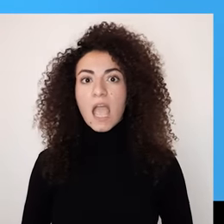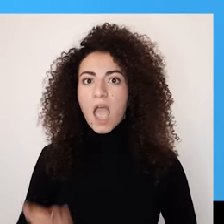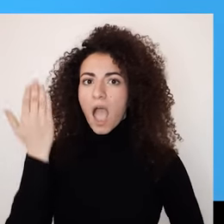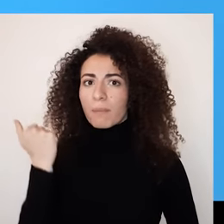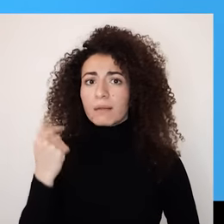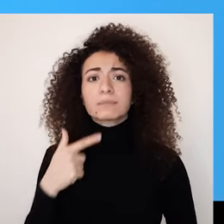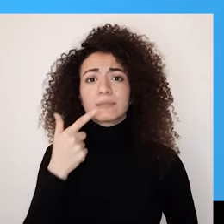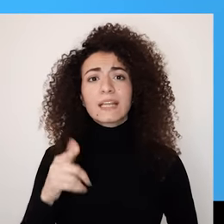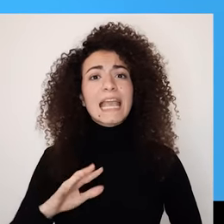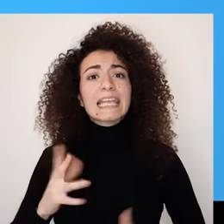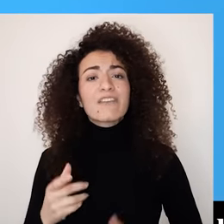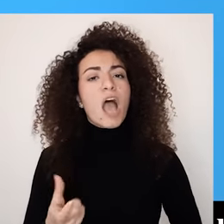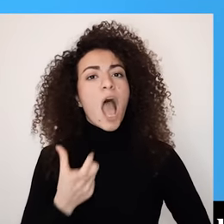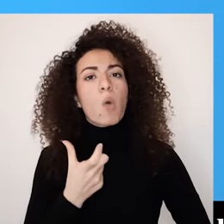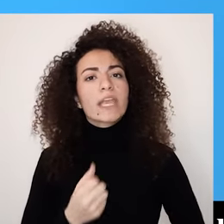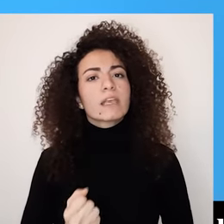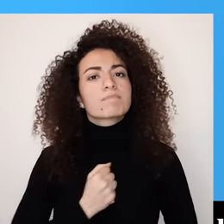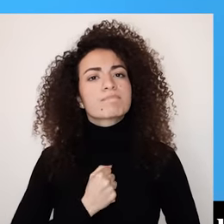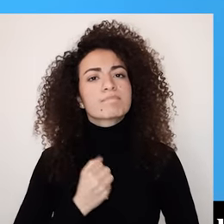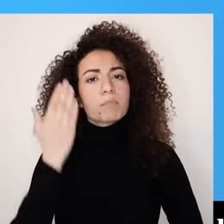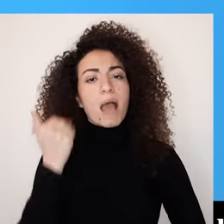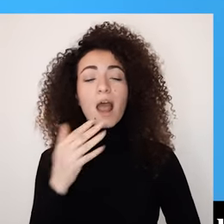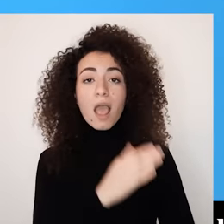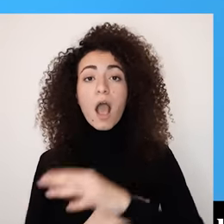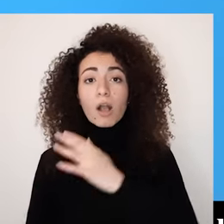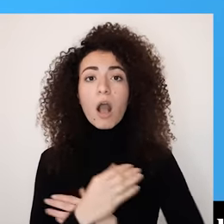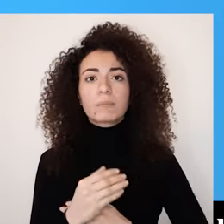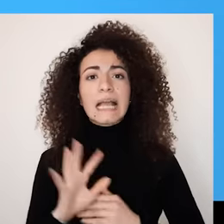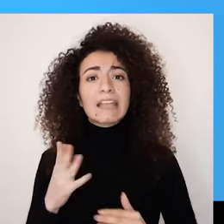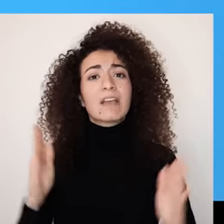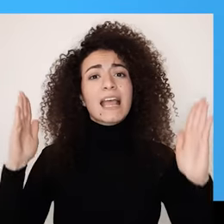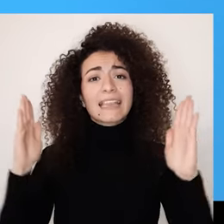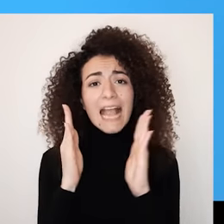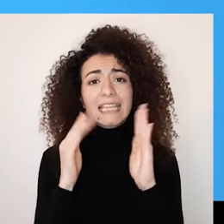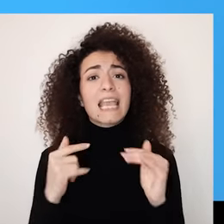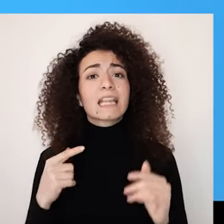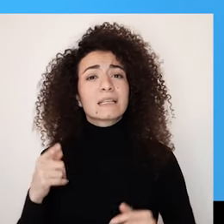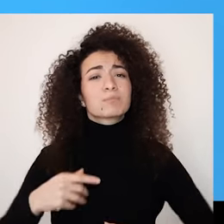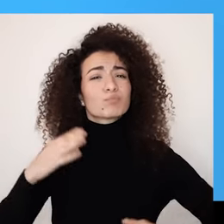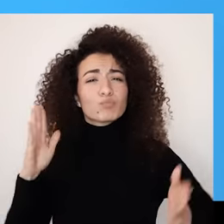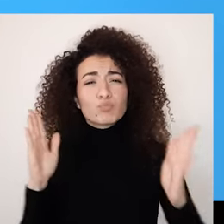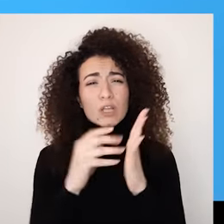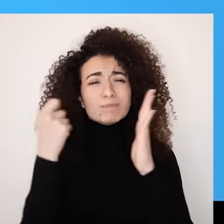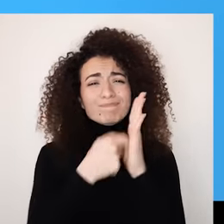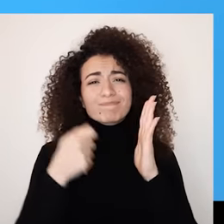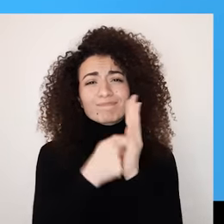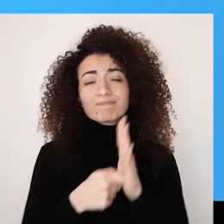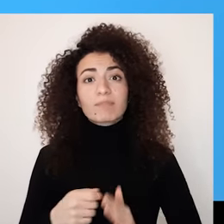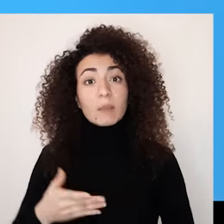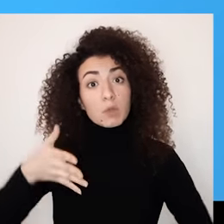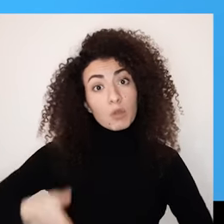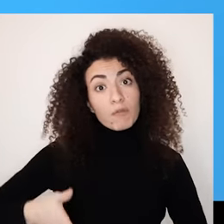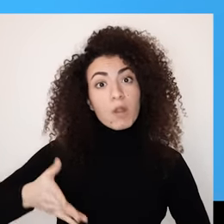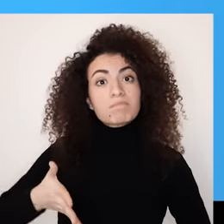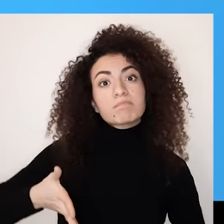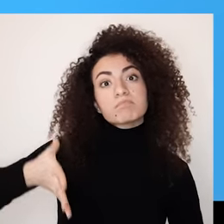سابقا استعرضنا سواء كيف تتكون هوية المرأة ذات الإعاقة من خلال التحديات والمصاعب اللي بتختبرها كطفلة